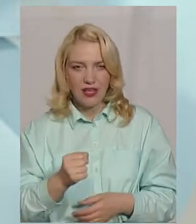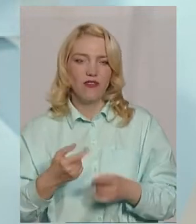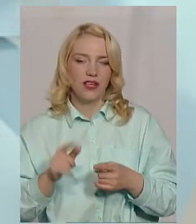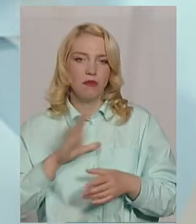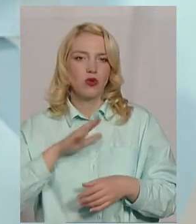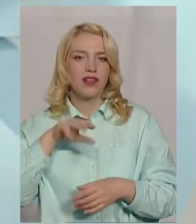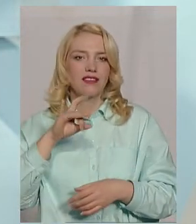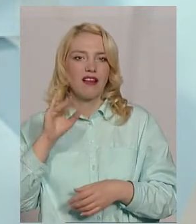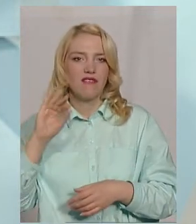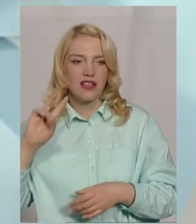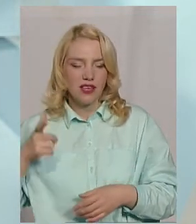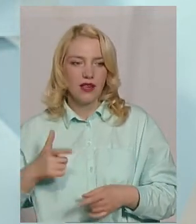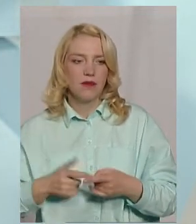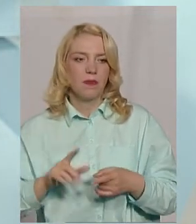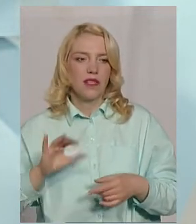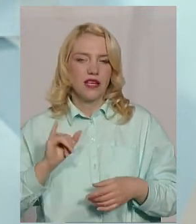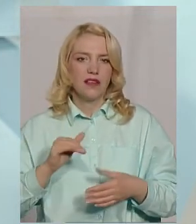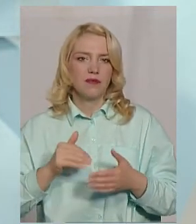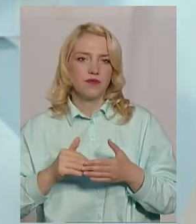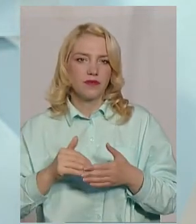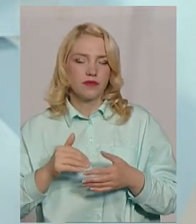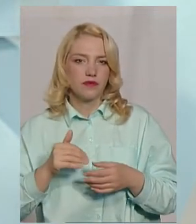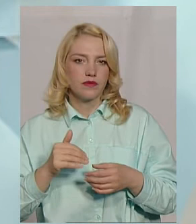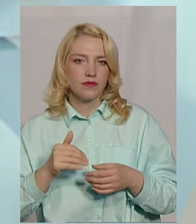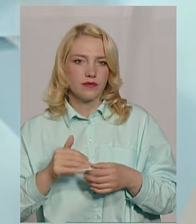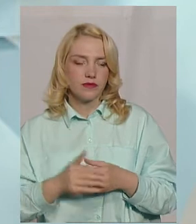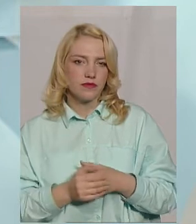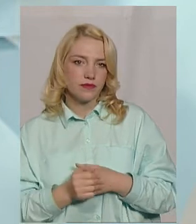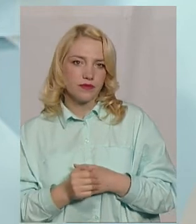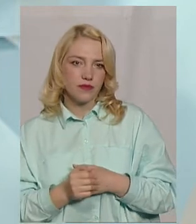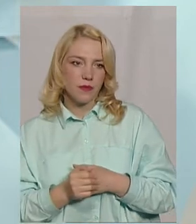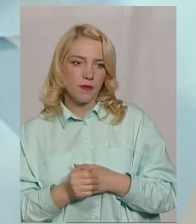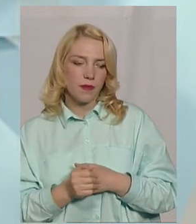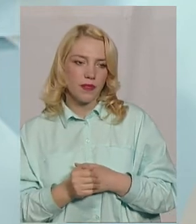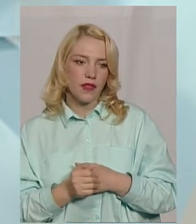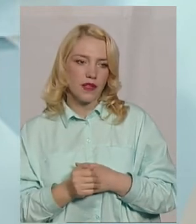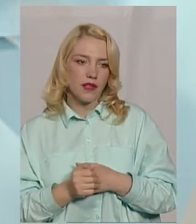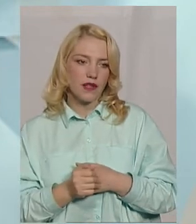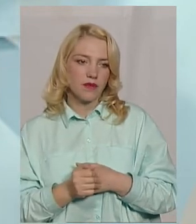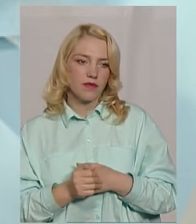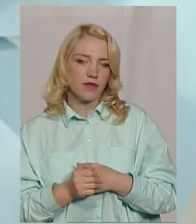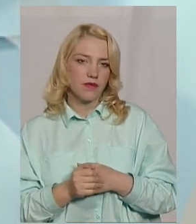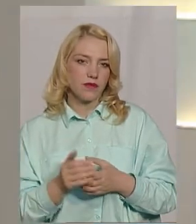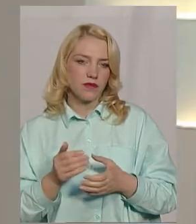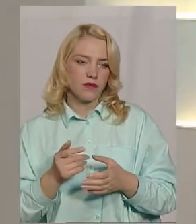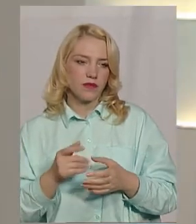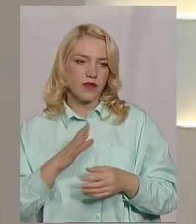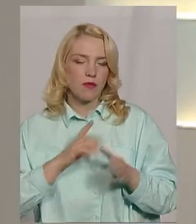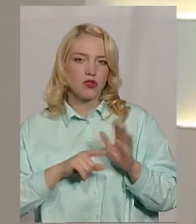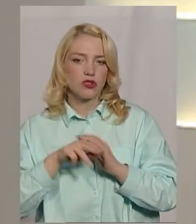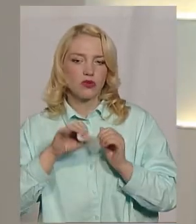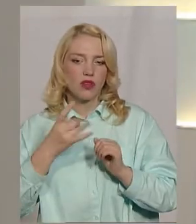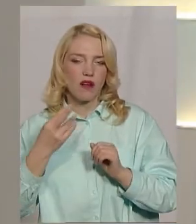по-друге, це від градобою, який пройшов на початку травня. Ну,